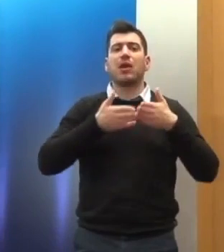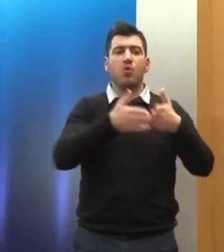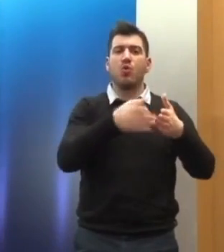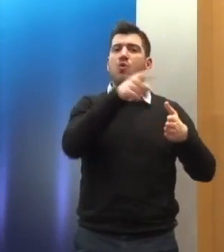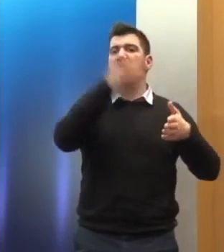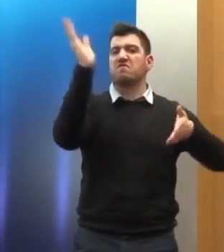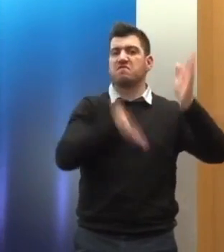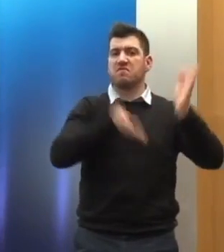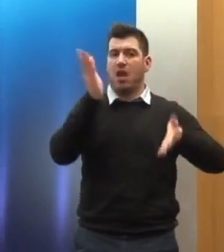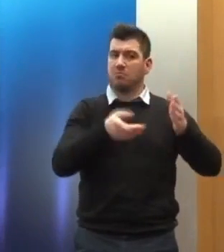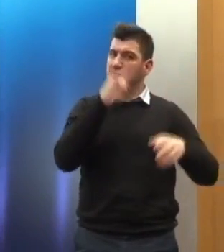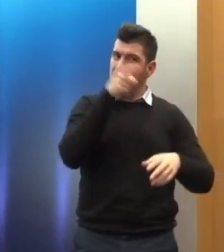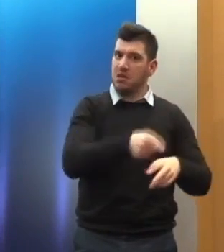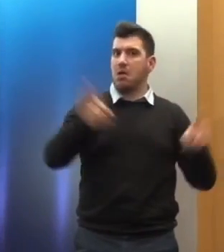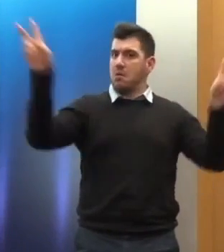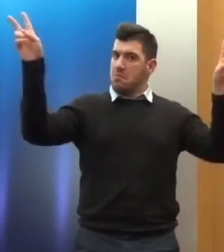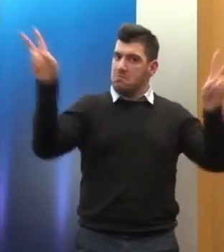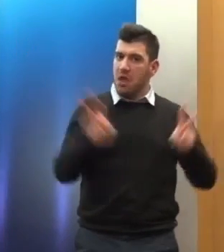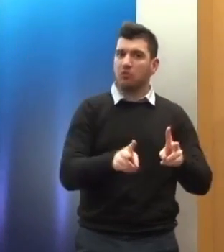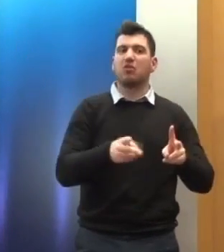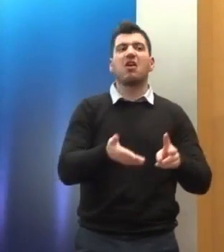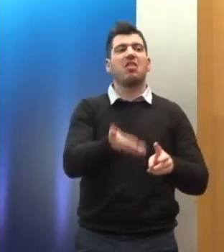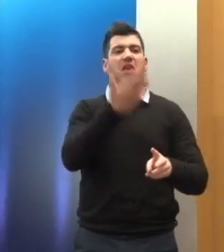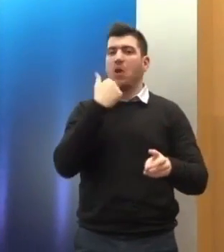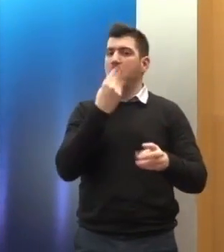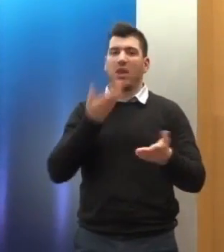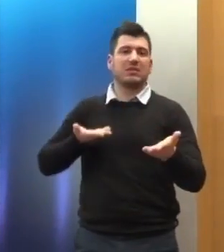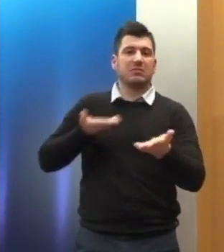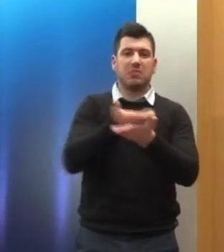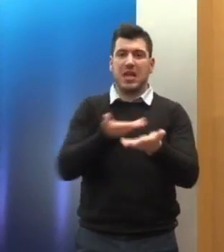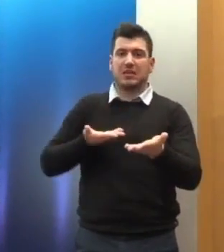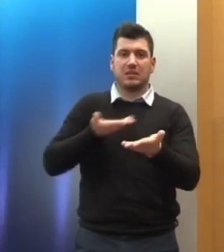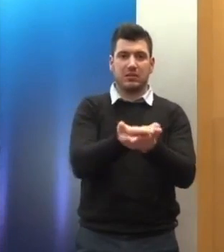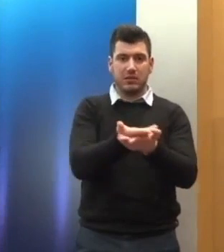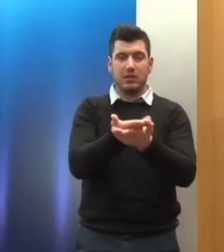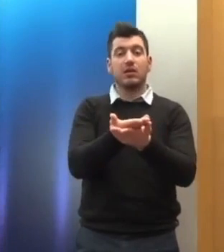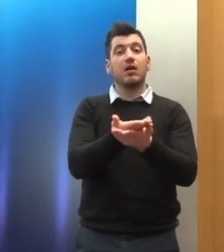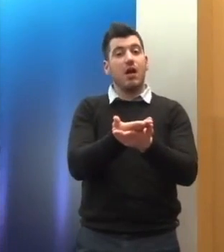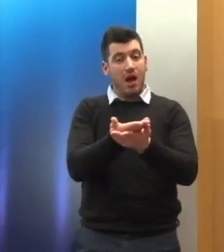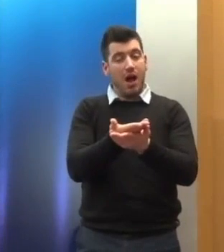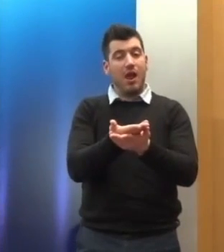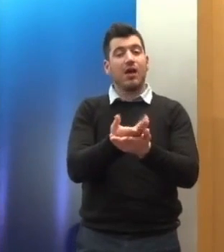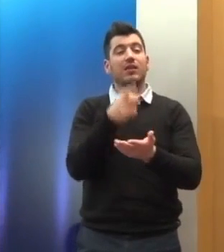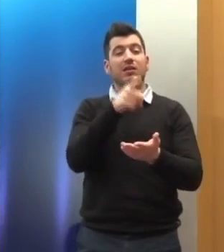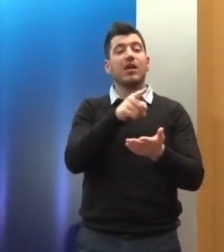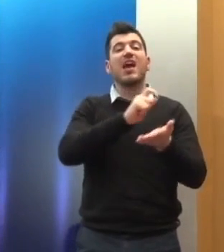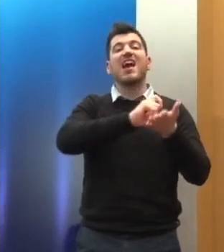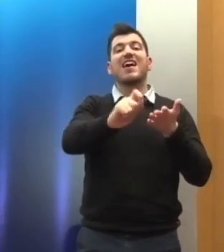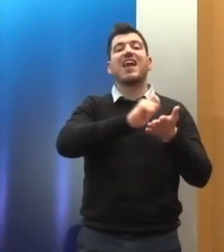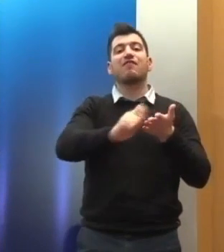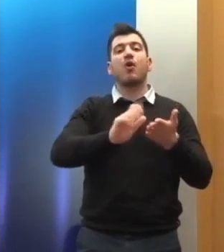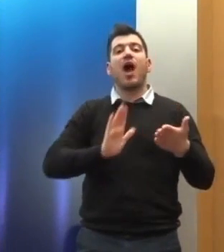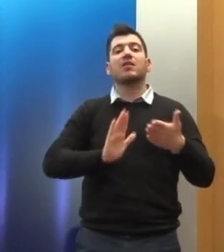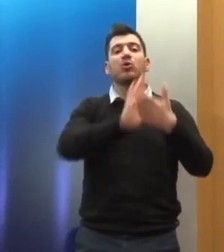έχουμε σαφή μείωση των σχετικών προσφυγών. Ωστόσο, είναι σημαντική η αποτελεσματική λειτουργία του Γραφείου Αντιμετώπισης